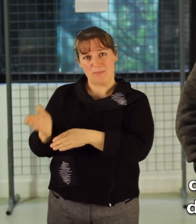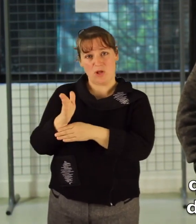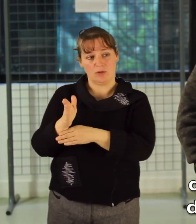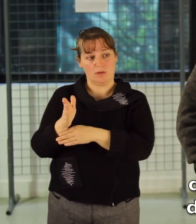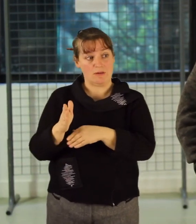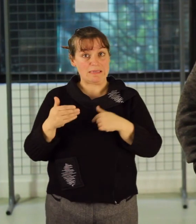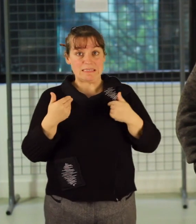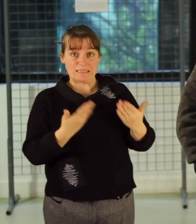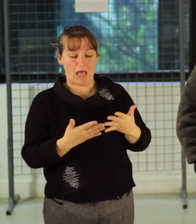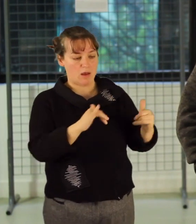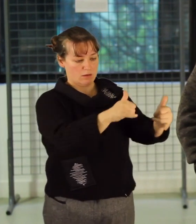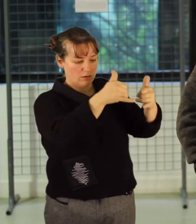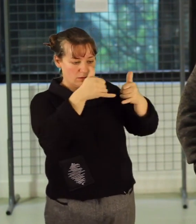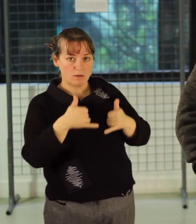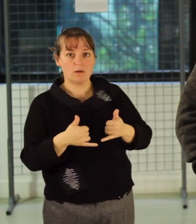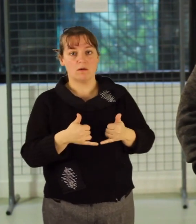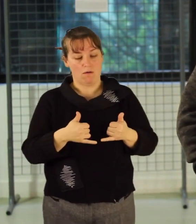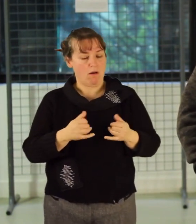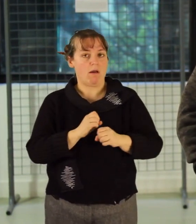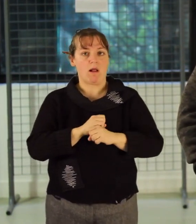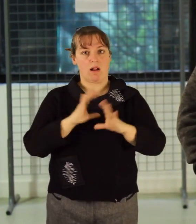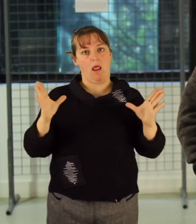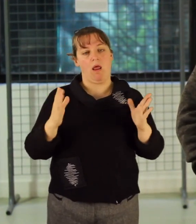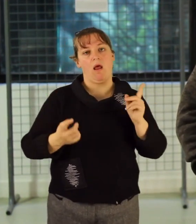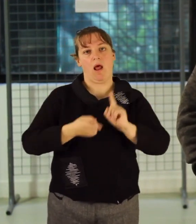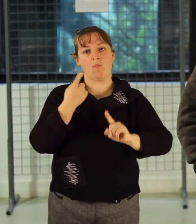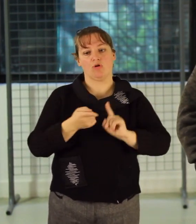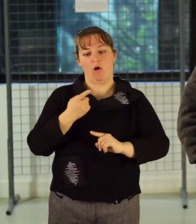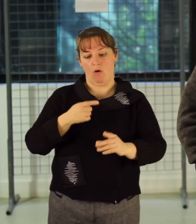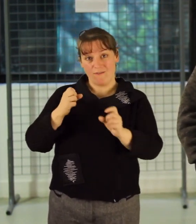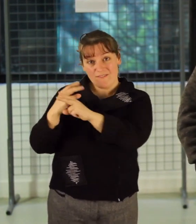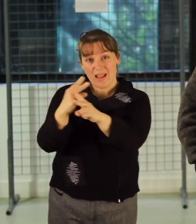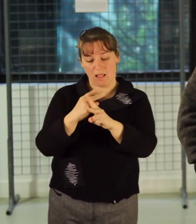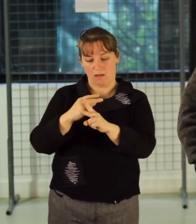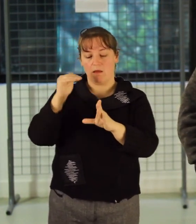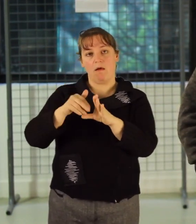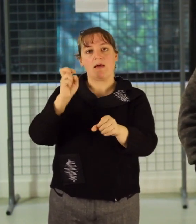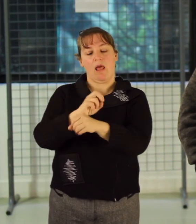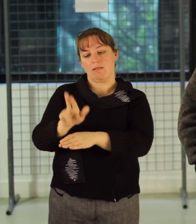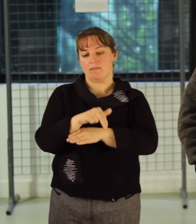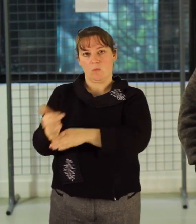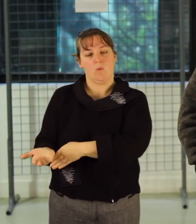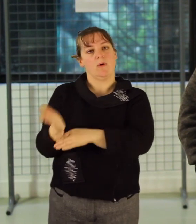clair, favorable à la biodiversité en ville pour nous est un message important.